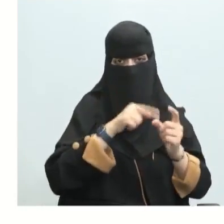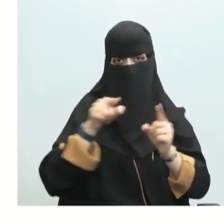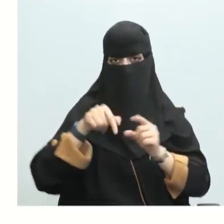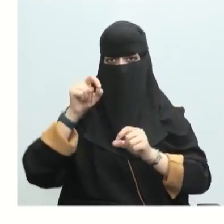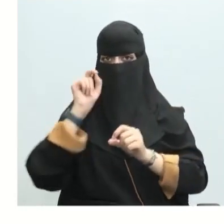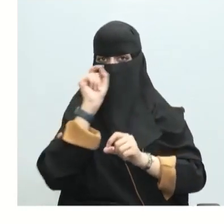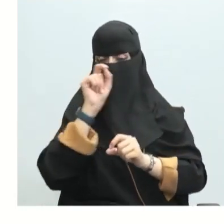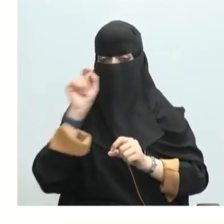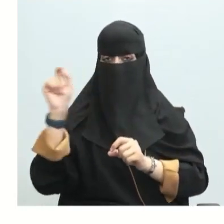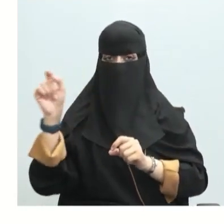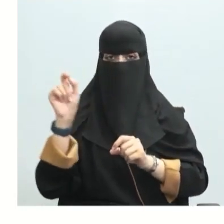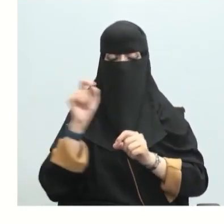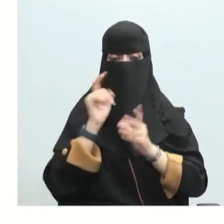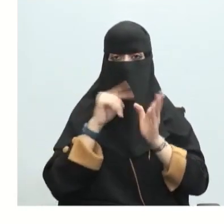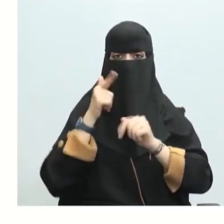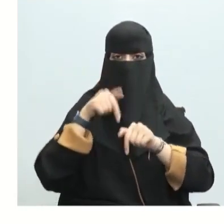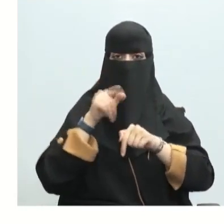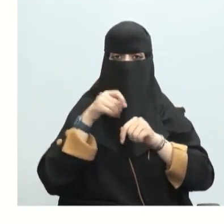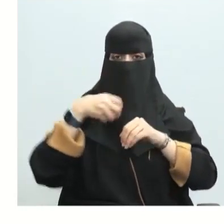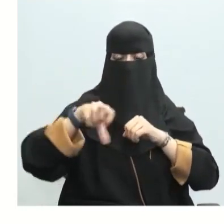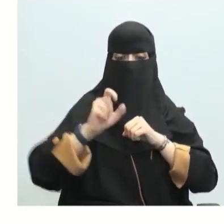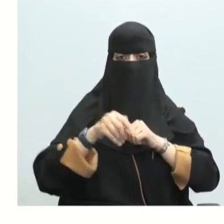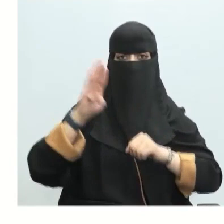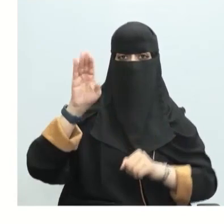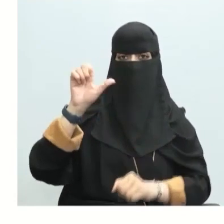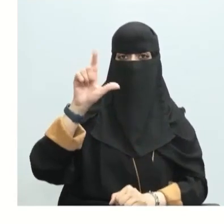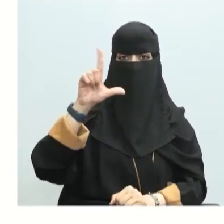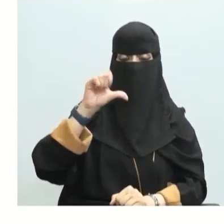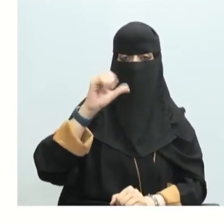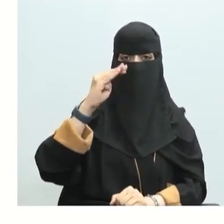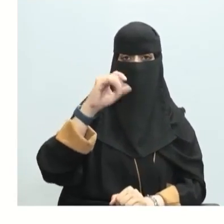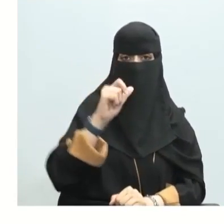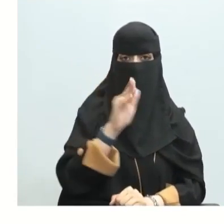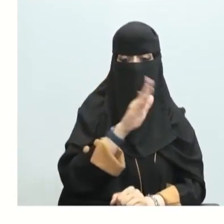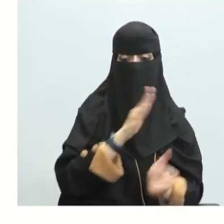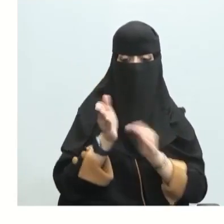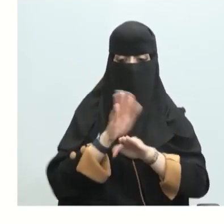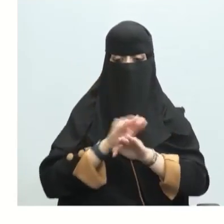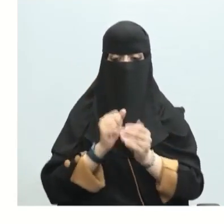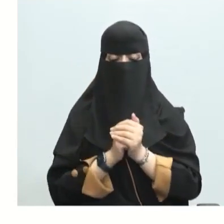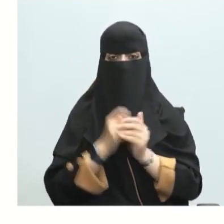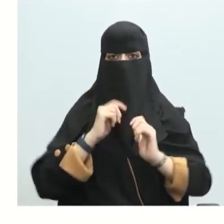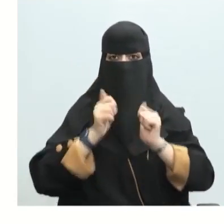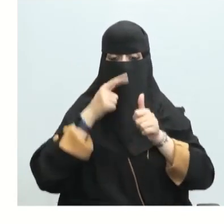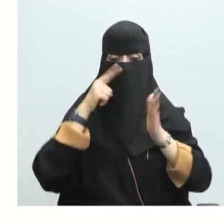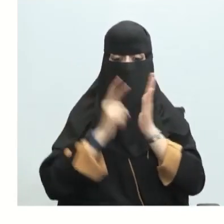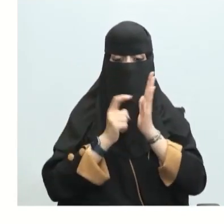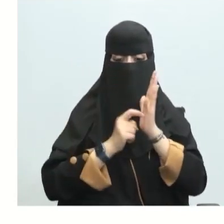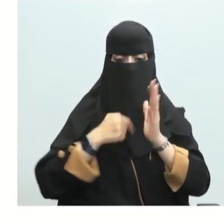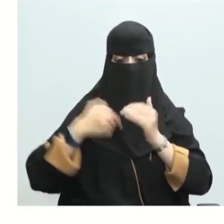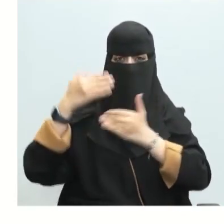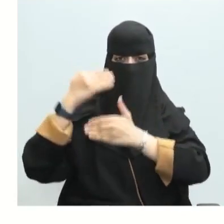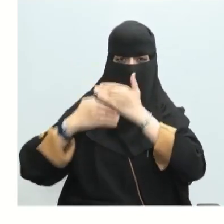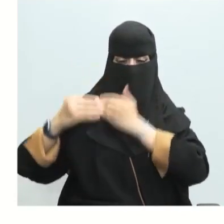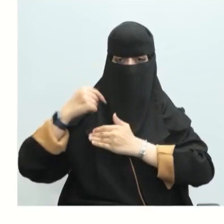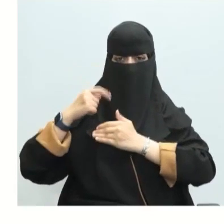صفر فاصل صفر والوحدة لها كيلو جول على المول يمكن أن ننظم